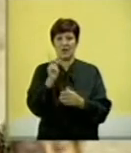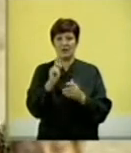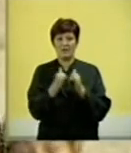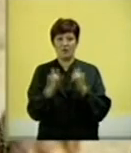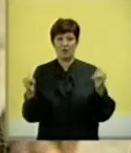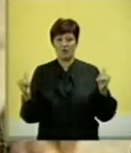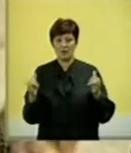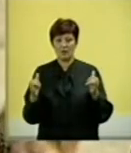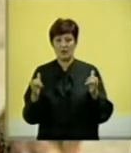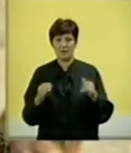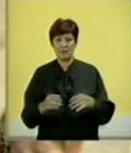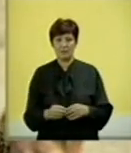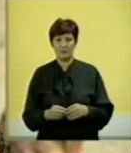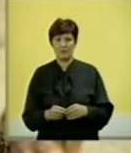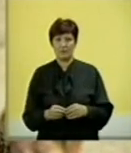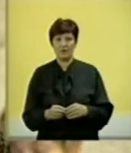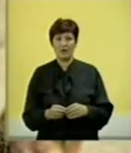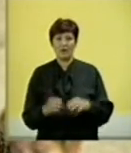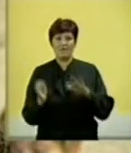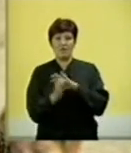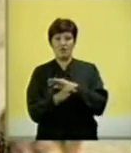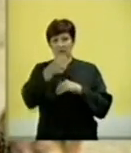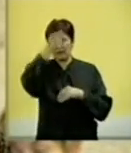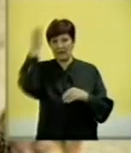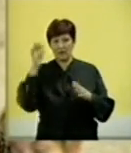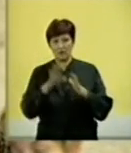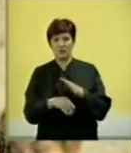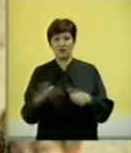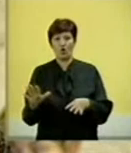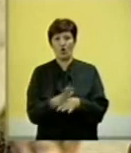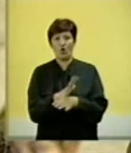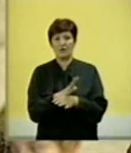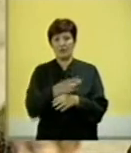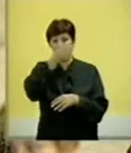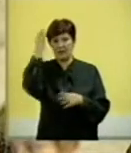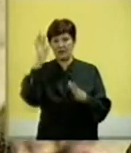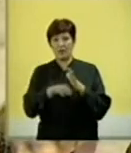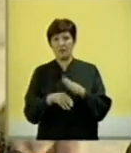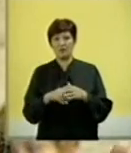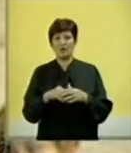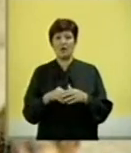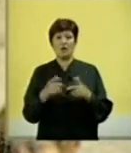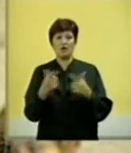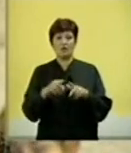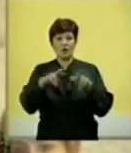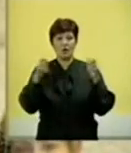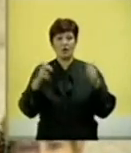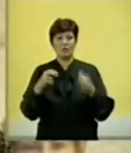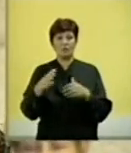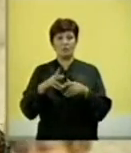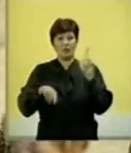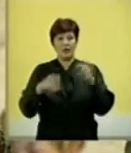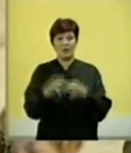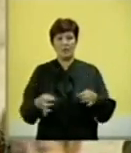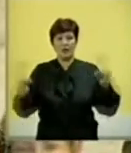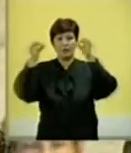formiran fond za nacionalne manjine, odakle bi nacionalne manjine mogle da crpe po određenim projektima